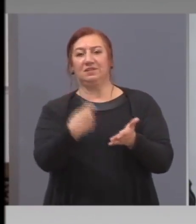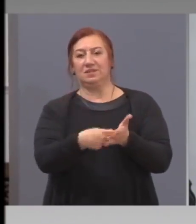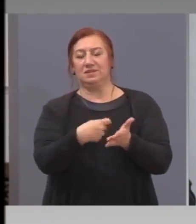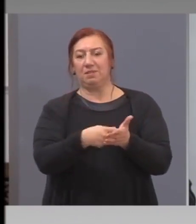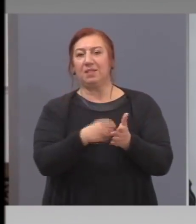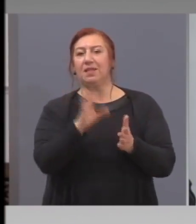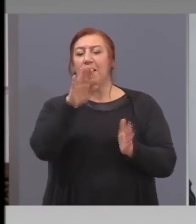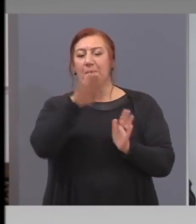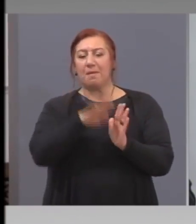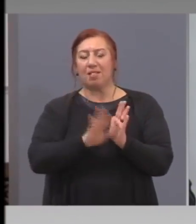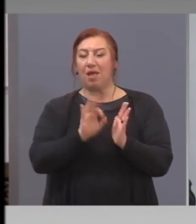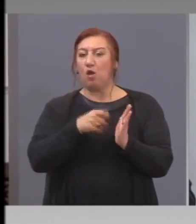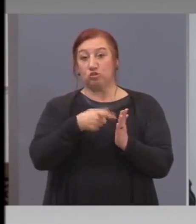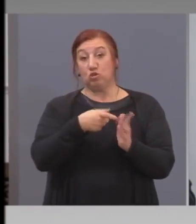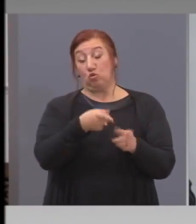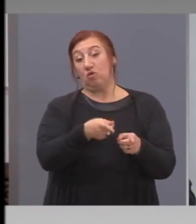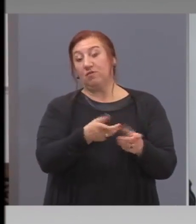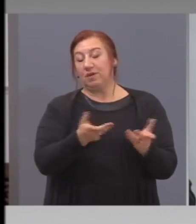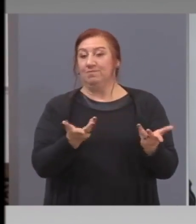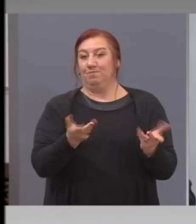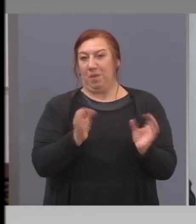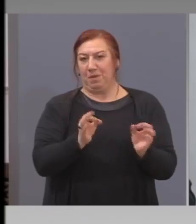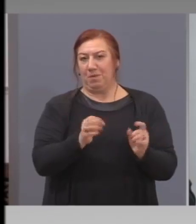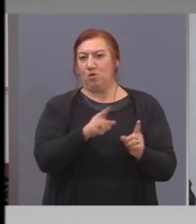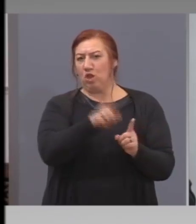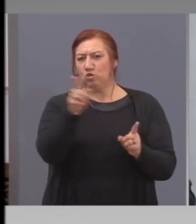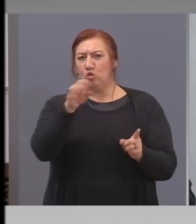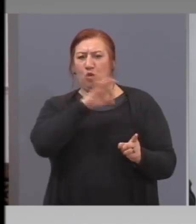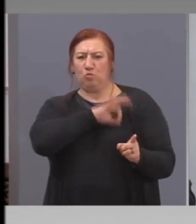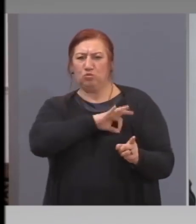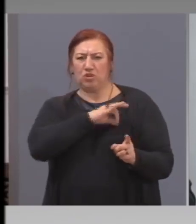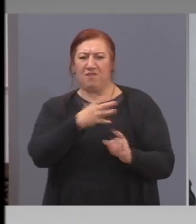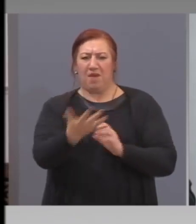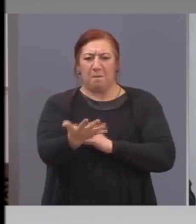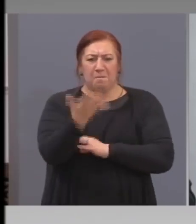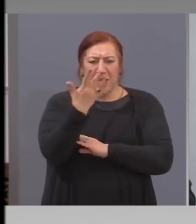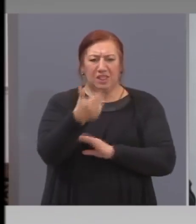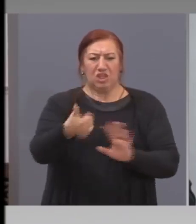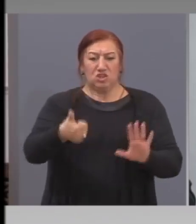Привърна. А реално е получавал по 5-6 хилей лева.